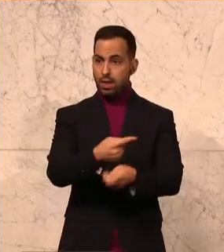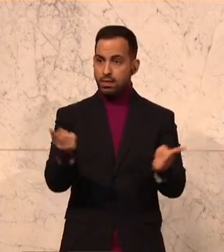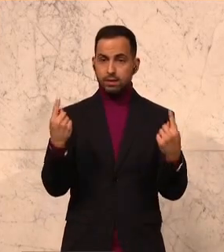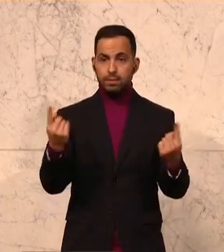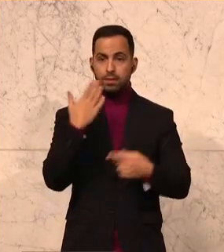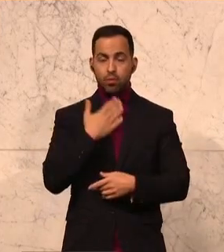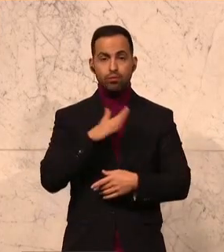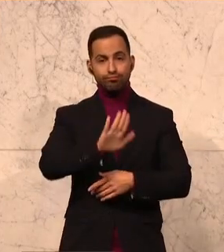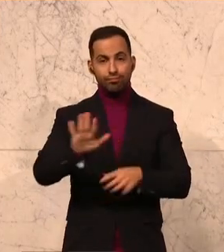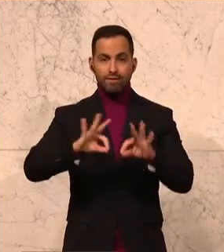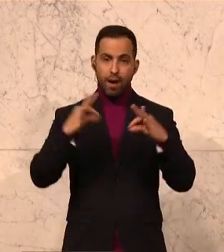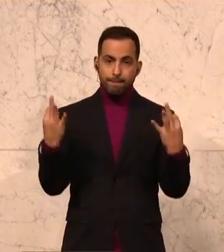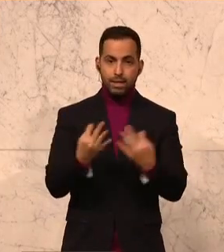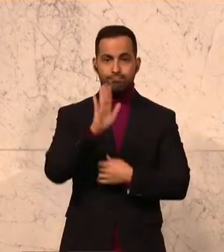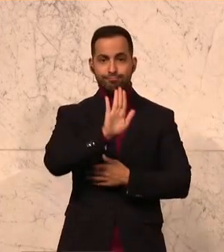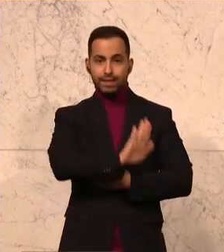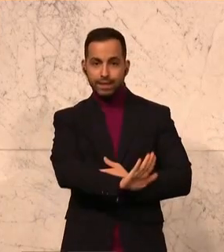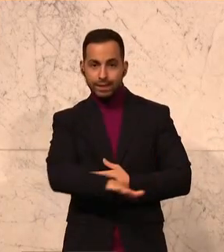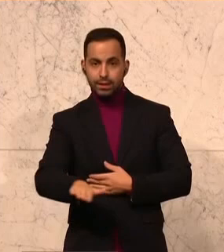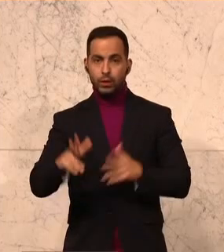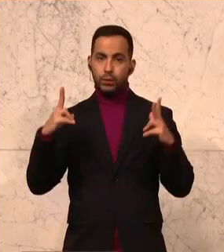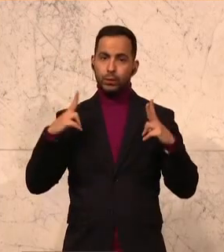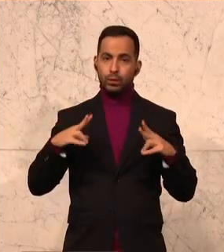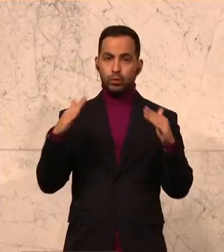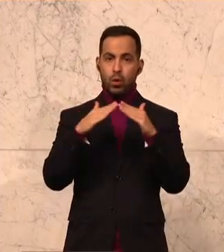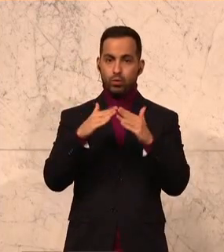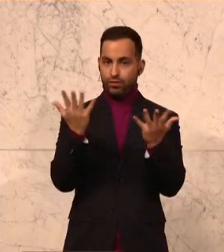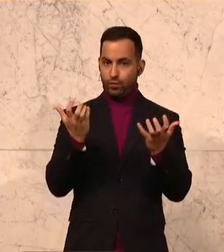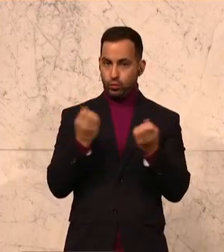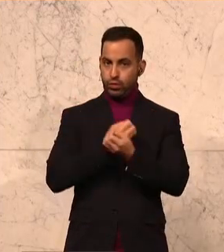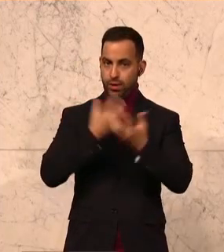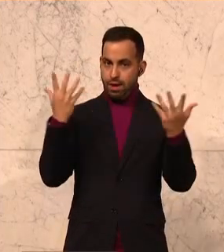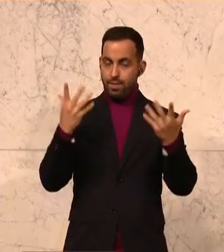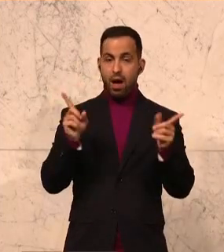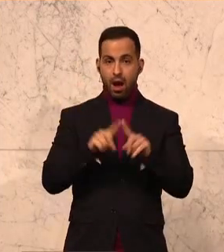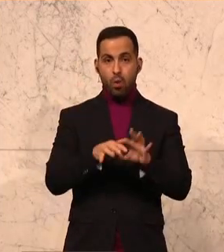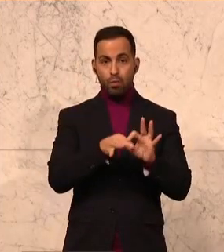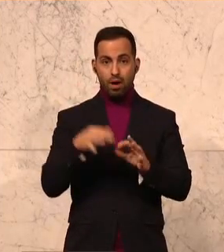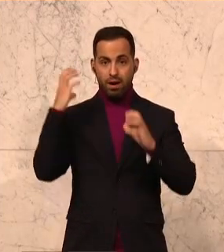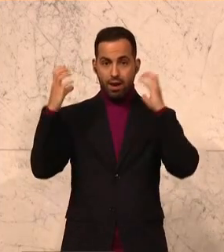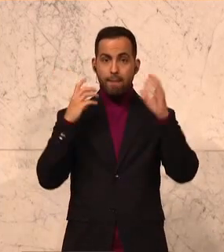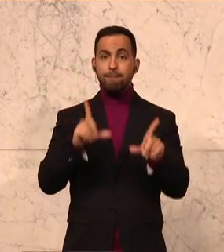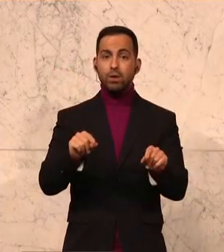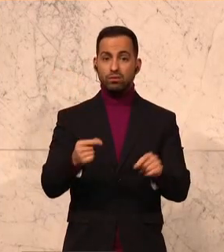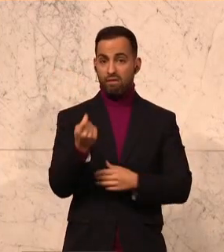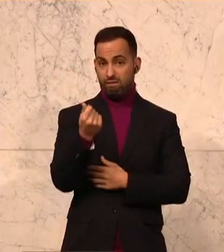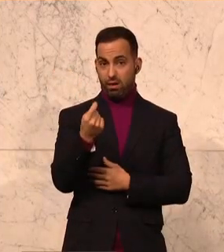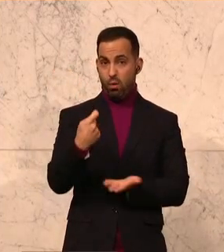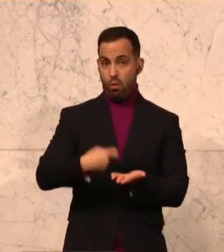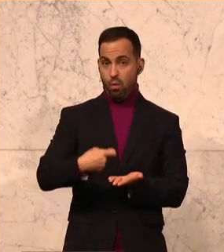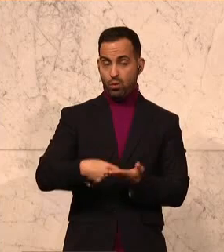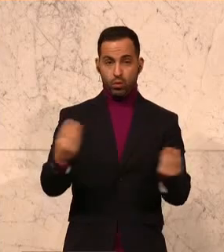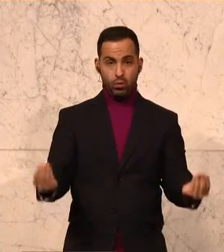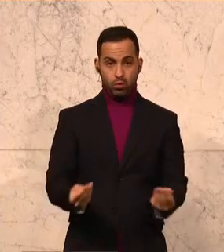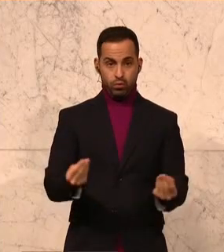seine Familien, für seine Kinder ein ruhiges Zuhause. Außerdem bedeutet Lärm auch finanzielle Kosten,